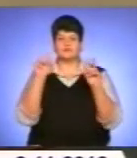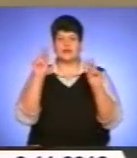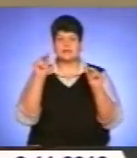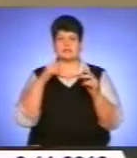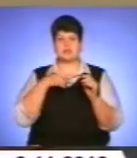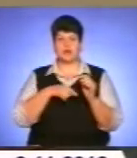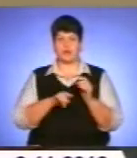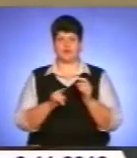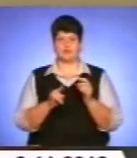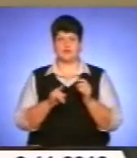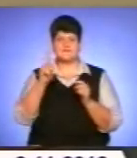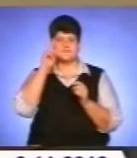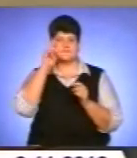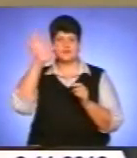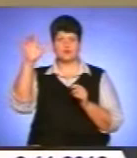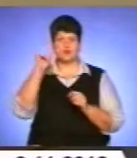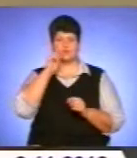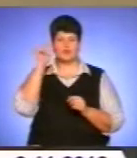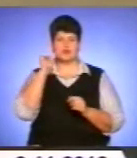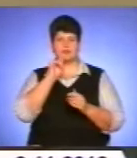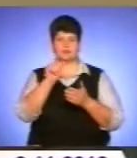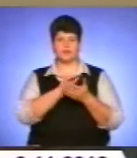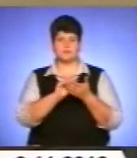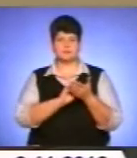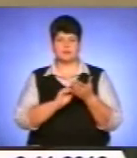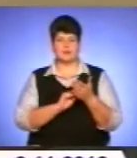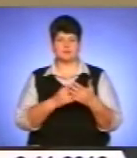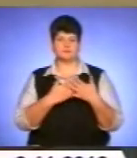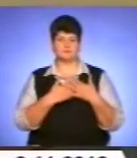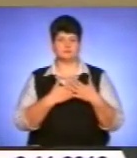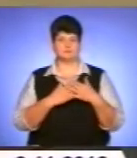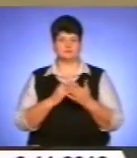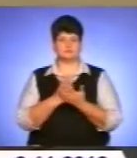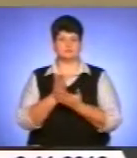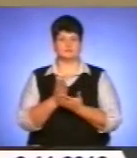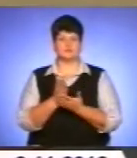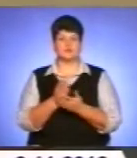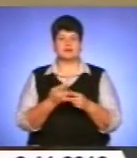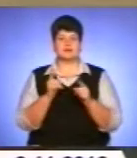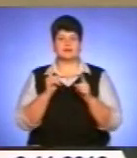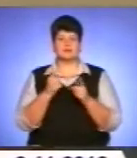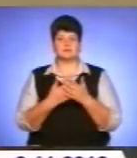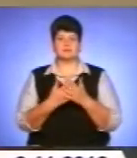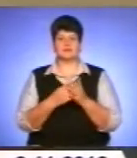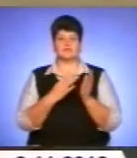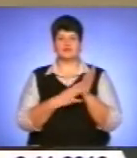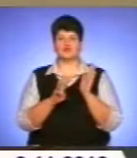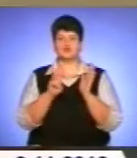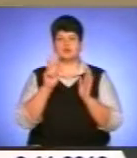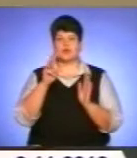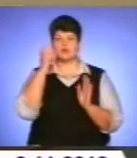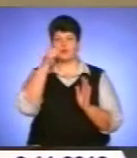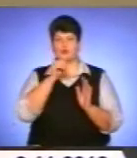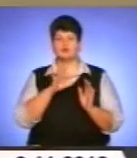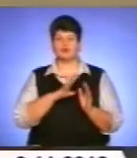відомого українського письменника і політичного їїча. Тільки, здається, десь в 1993 році було